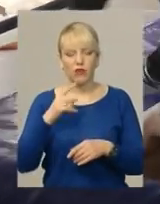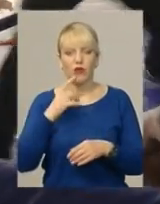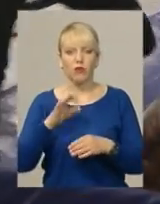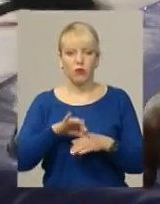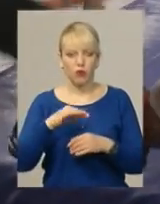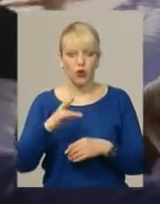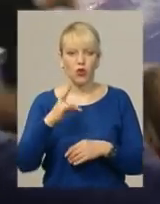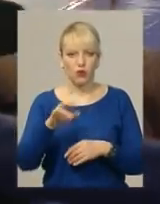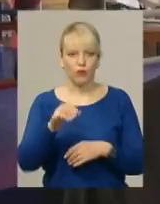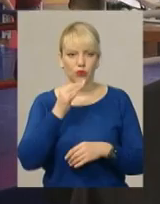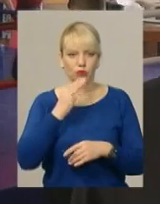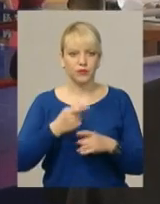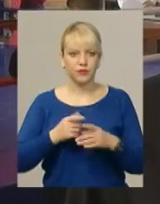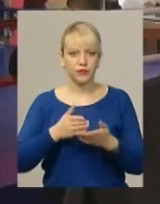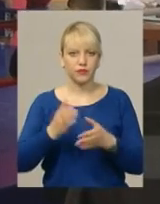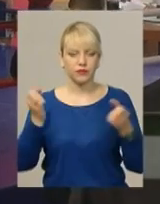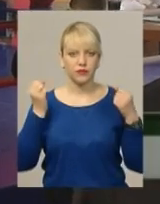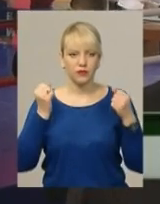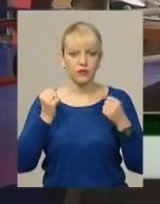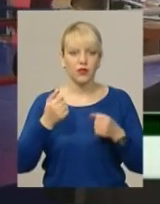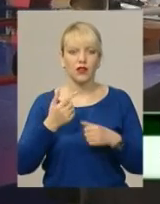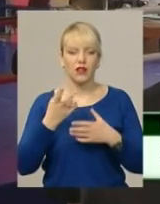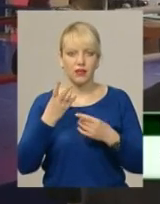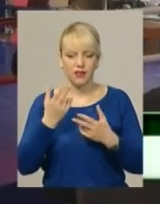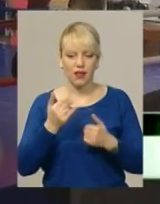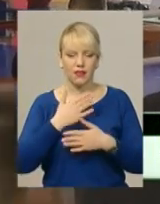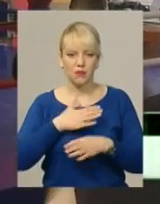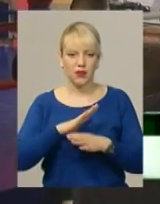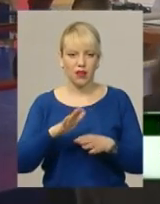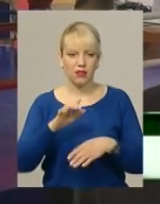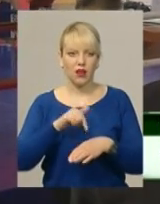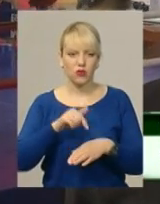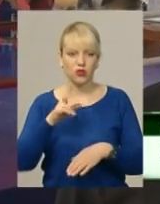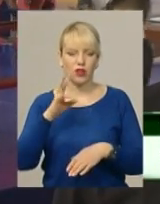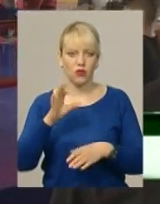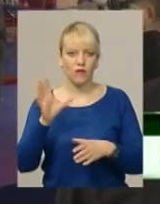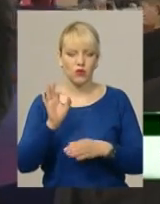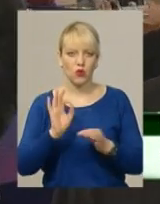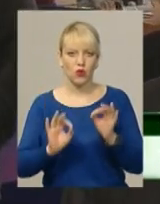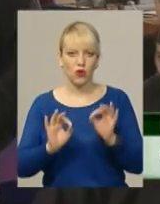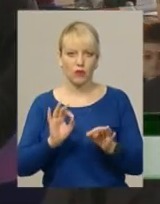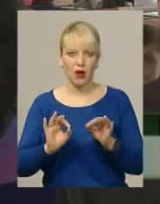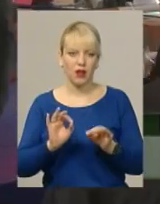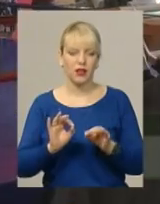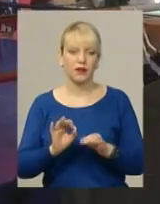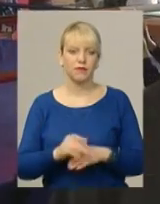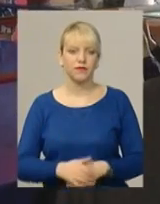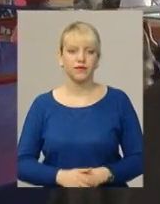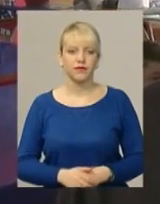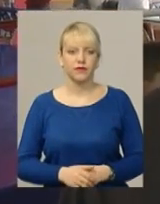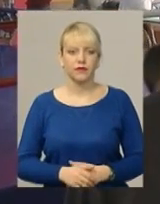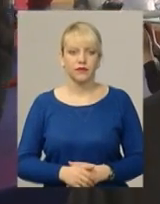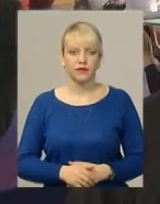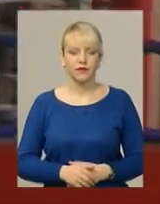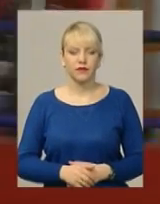він і обрав змішані бої. Так, неприятне відчуття, але з цілою нормально. Не перший раз мені цей прийом, я його пропускаю,